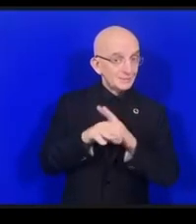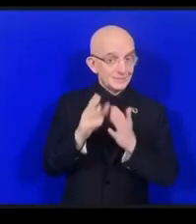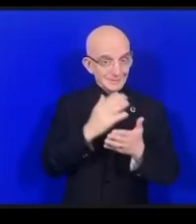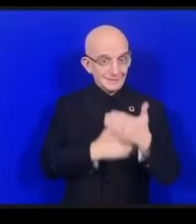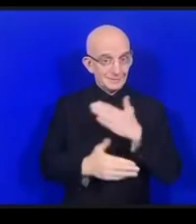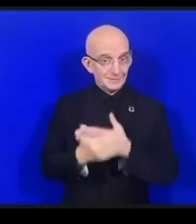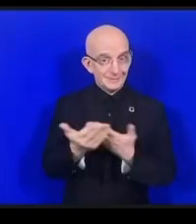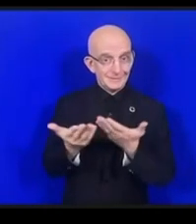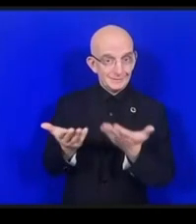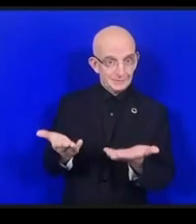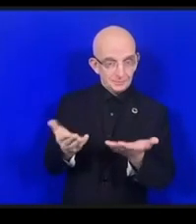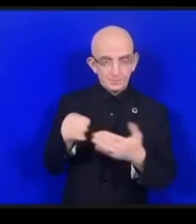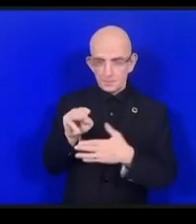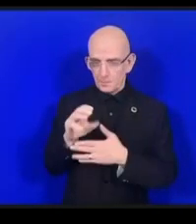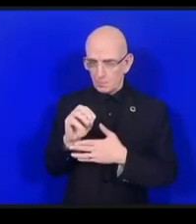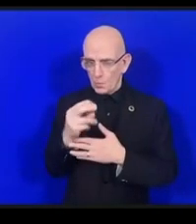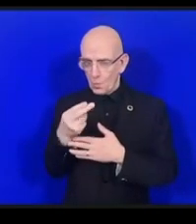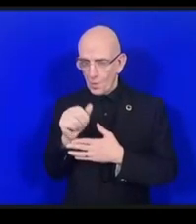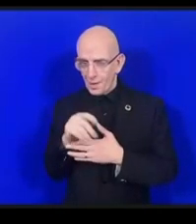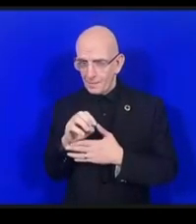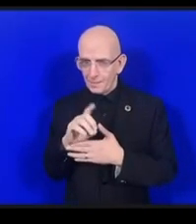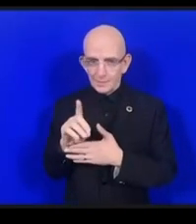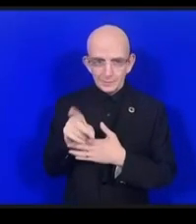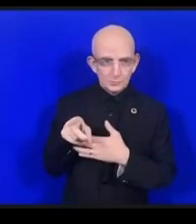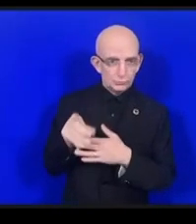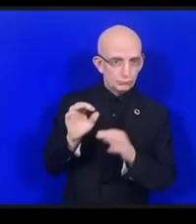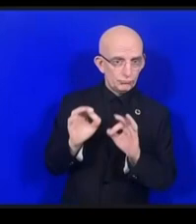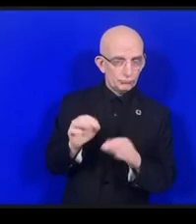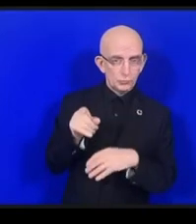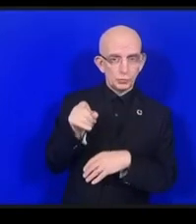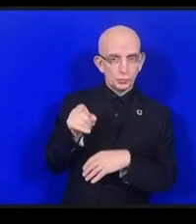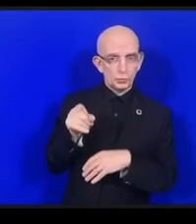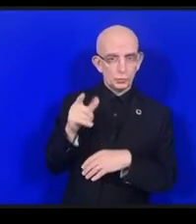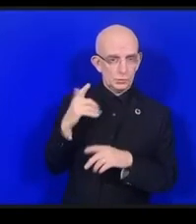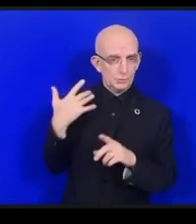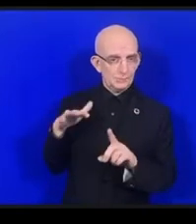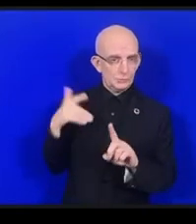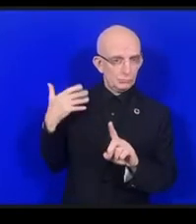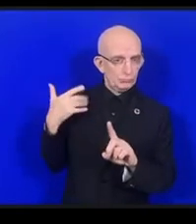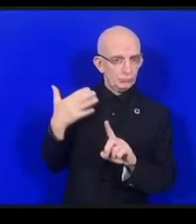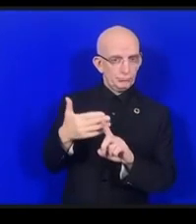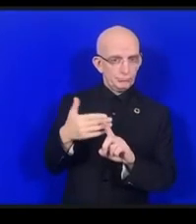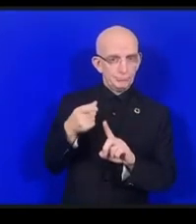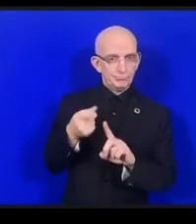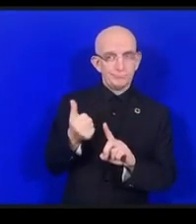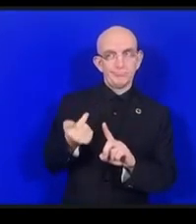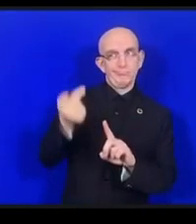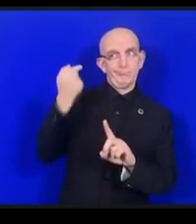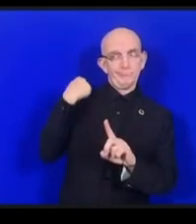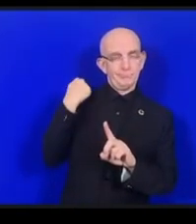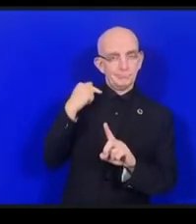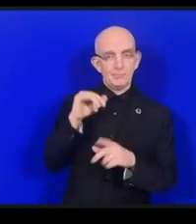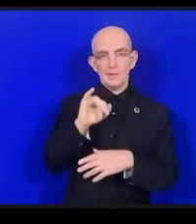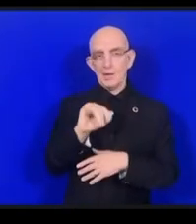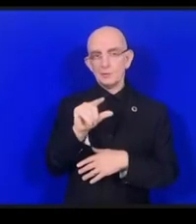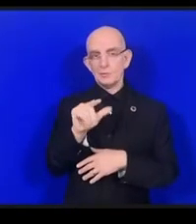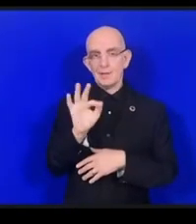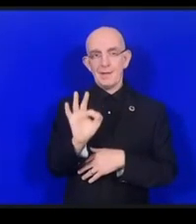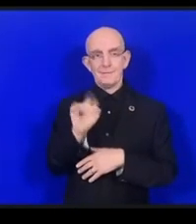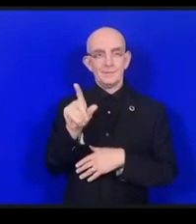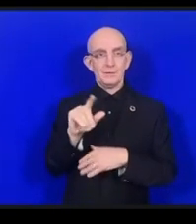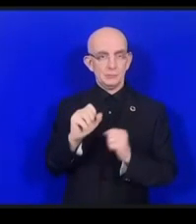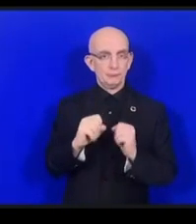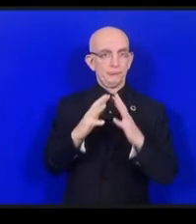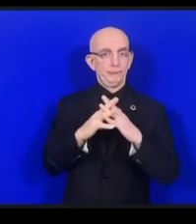多分これはIGFの中で最も早く設立されたDCだと思います私が知る限り